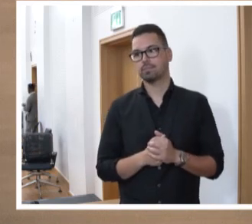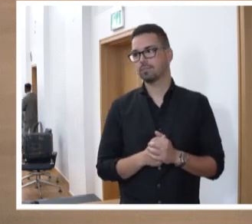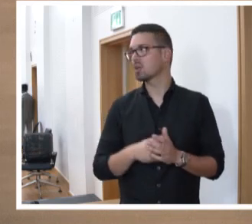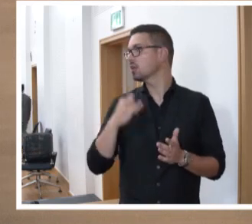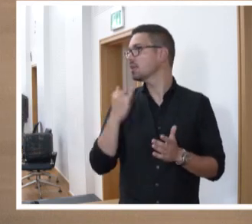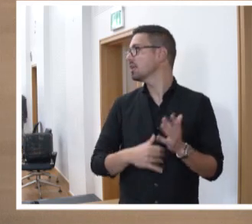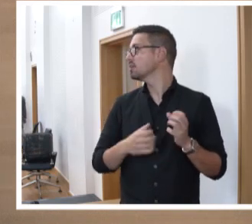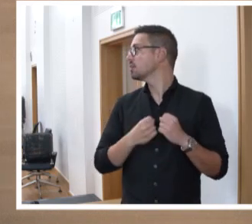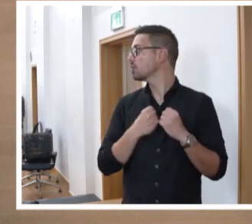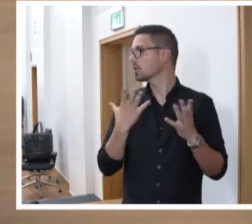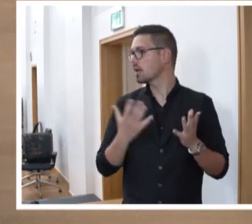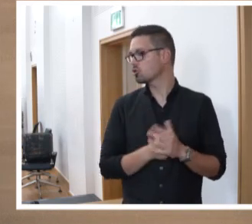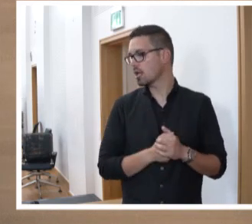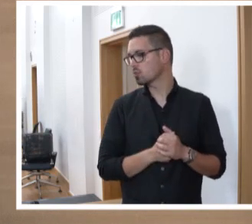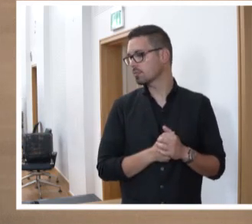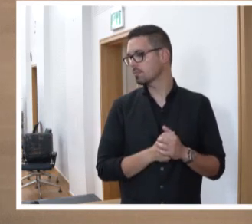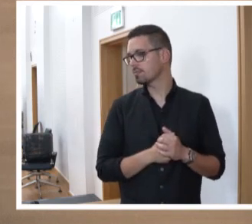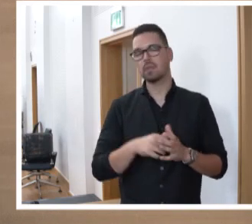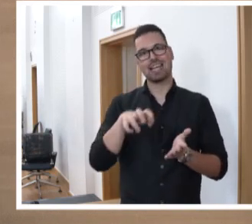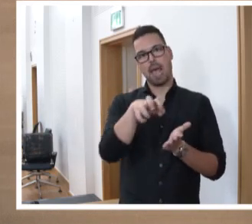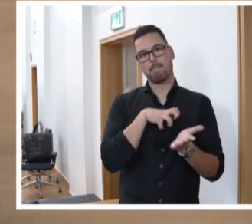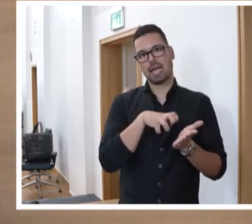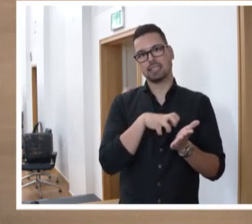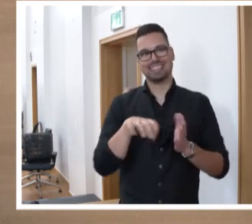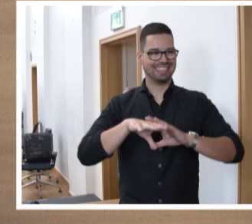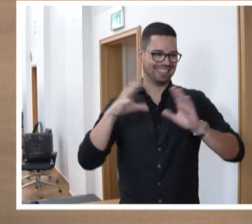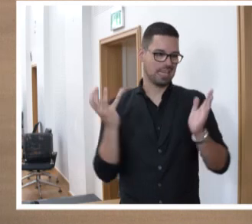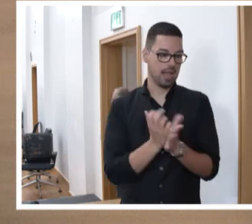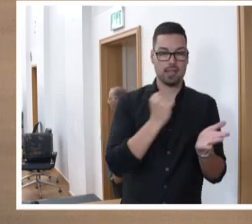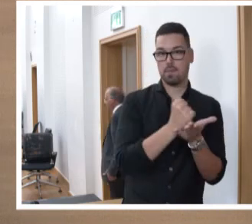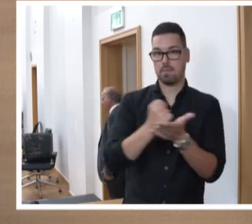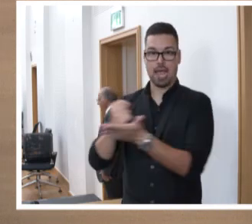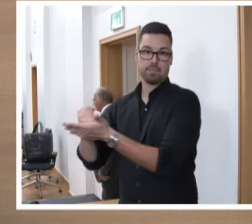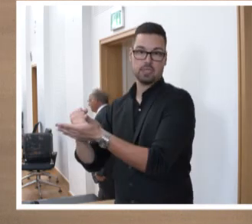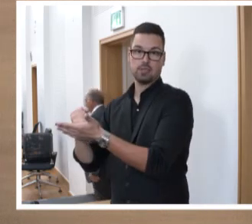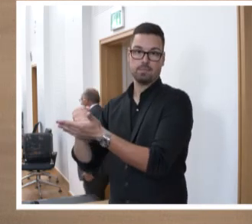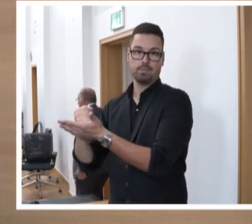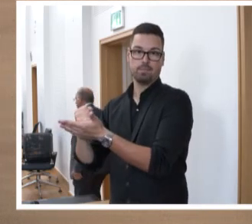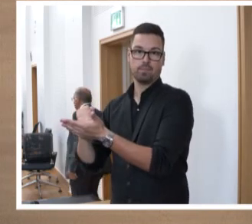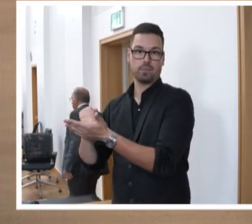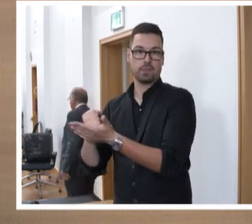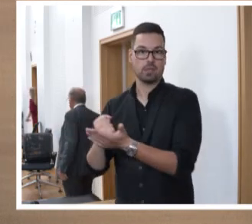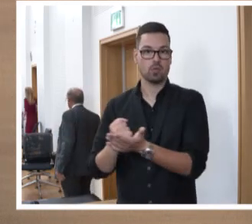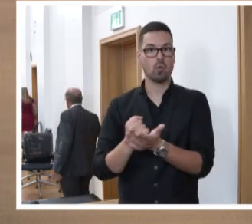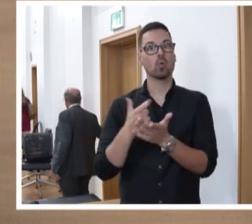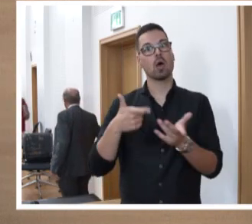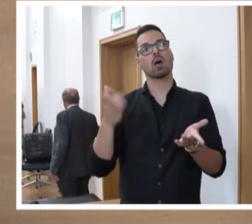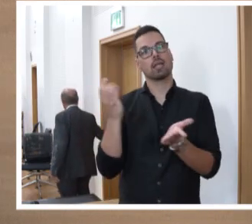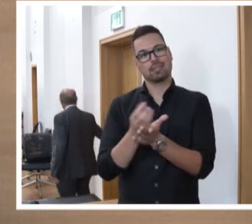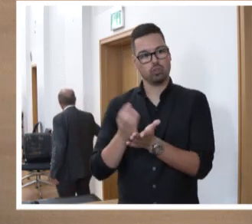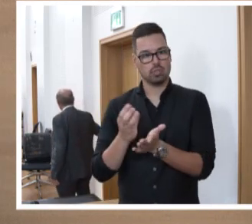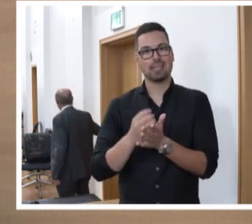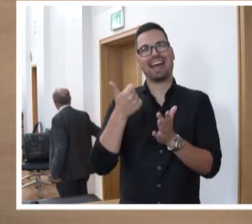letzte Klarstellung. Die im März an alle aktiven Beamtinnen und Beamte sowie alle Tarifbeschäftigten als